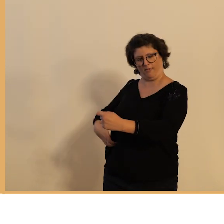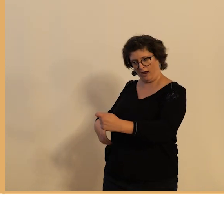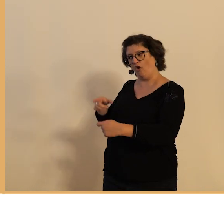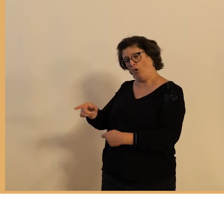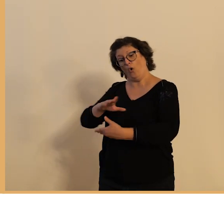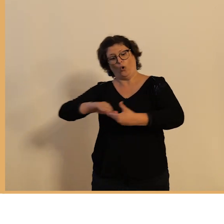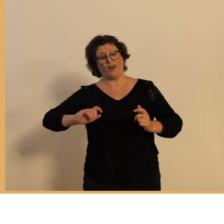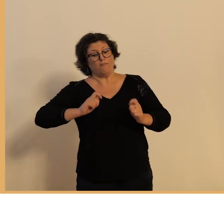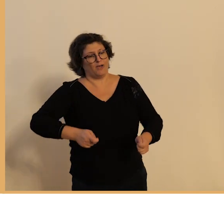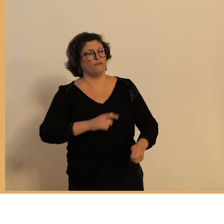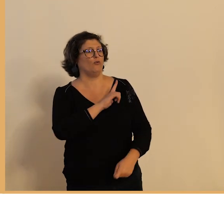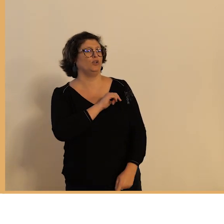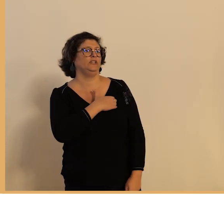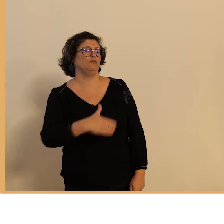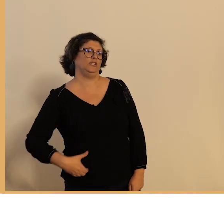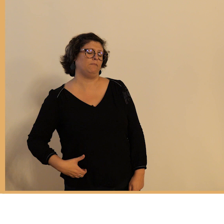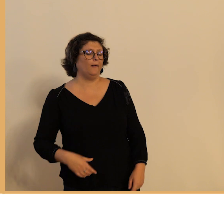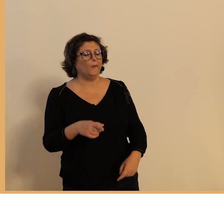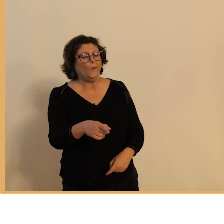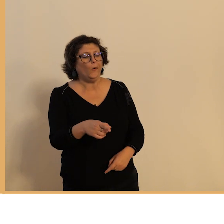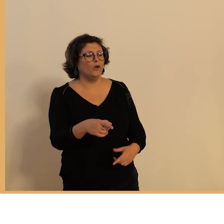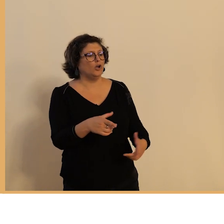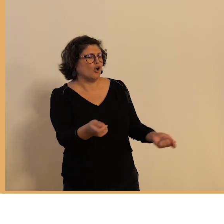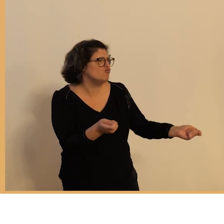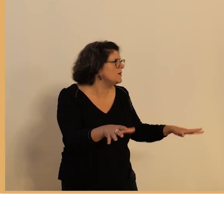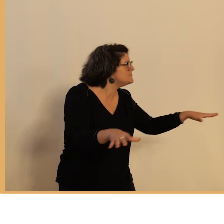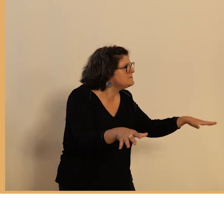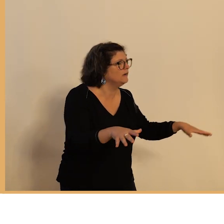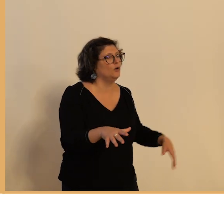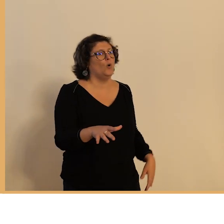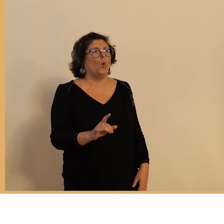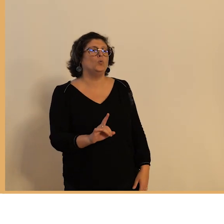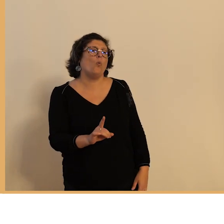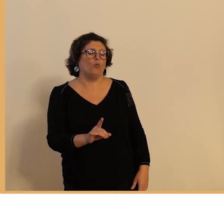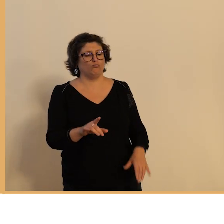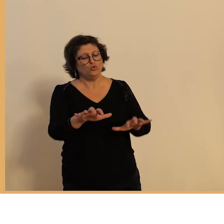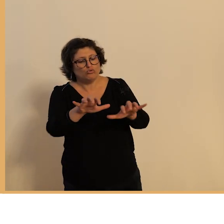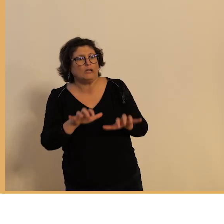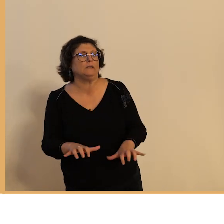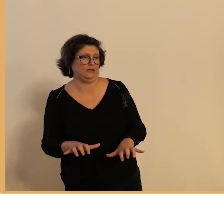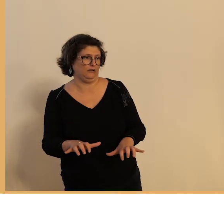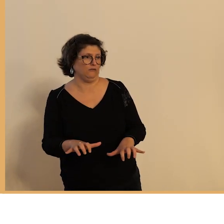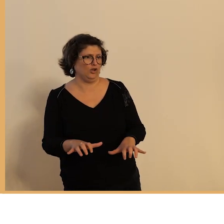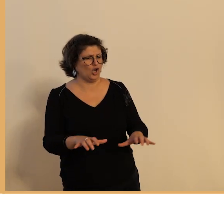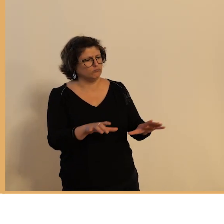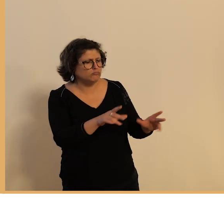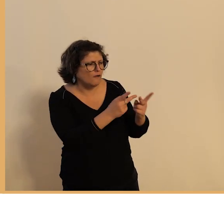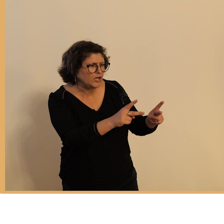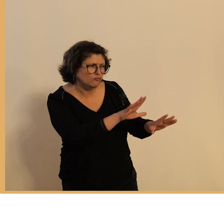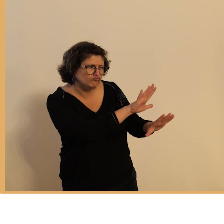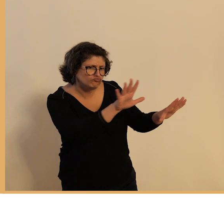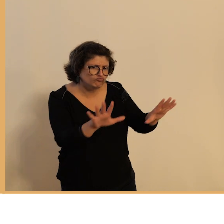dont les fonctions sont plus administratives que militaires leur rôle c'est d'assurer l'ordre dans la commune à savoir